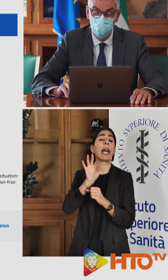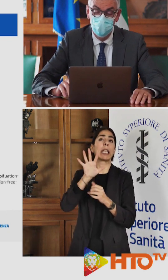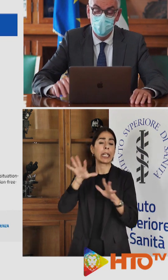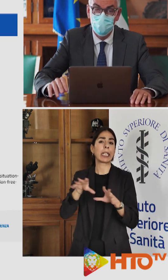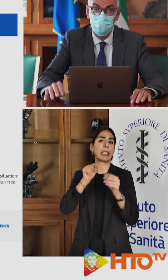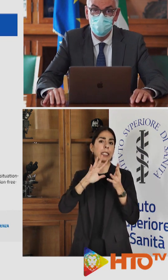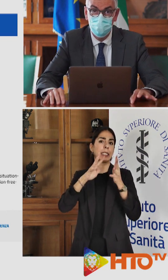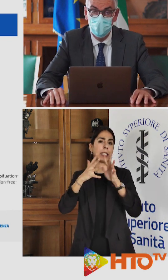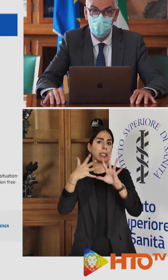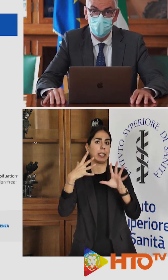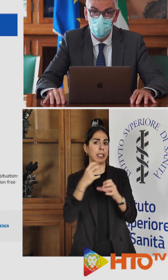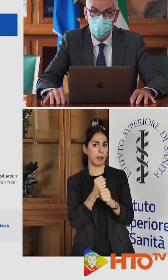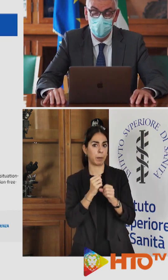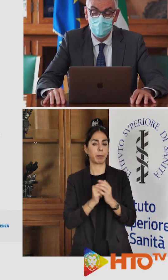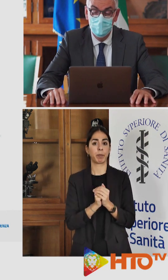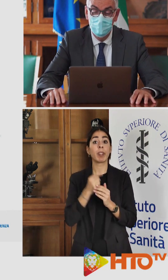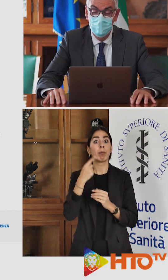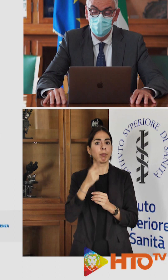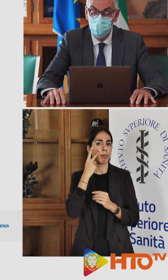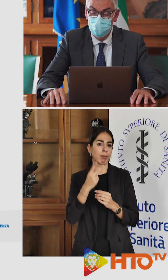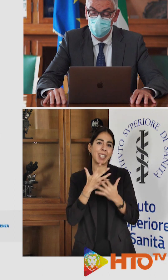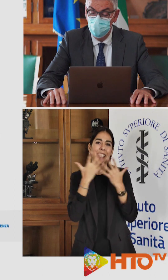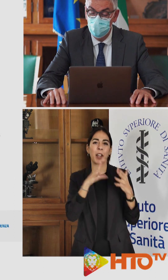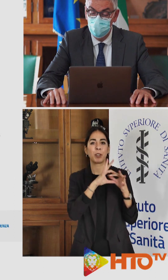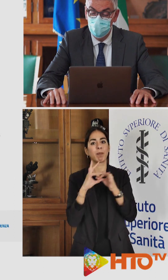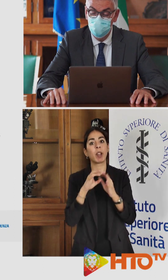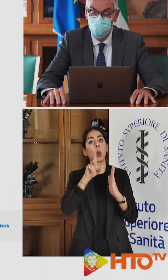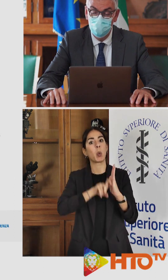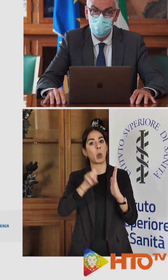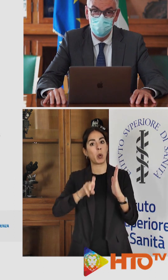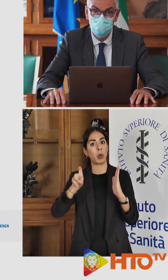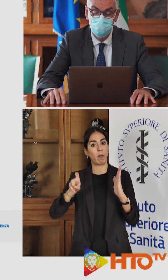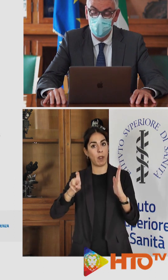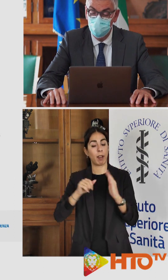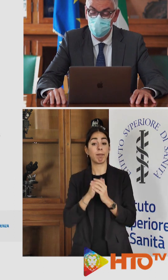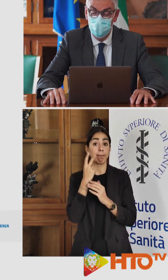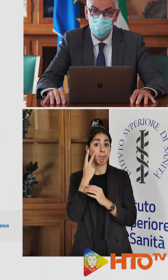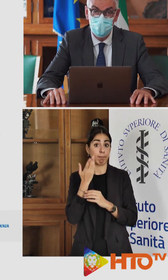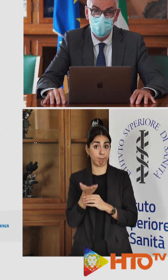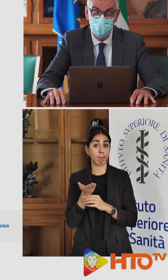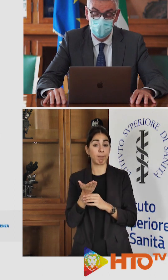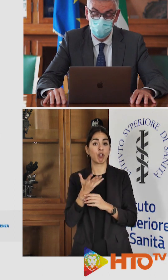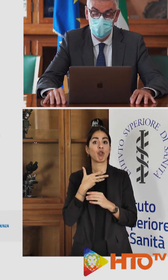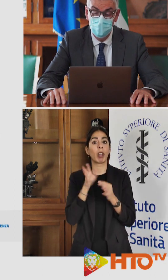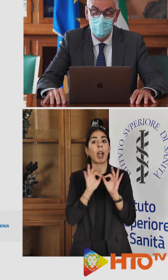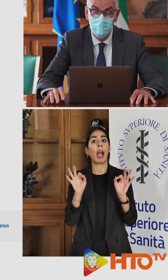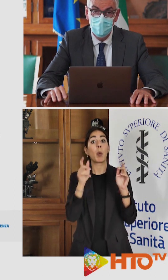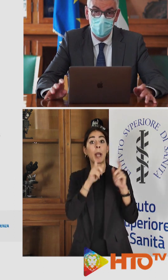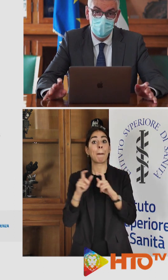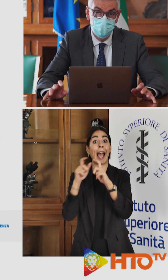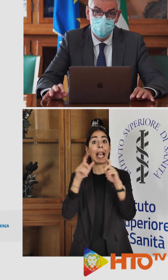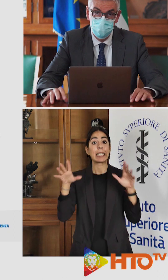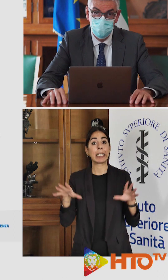del colore. Questo si traduce anche nelle curve, curve che come vedete mostrano alcuni paesi in ricrescita